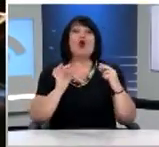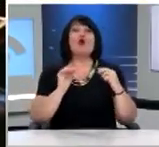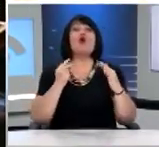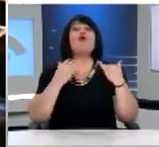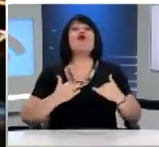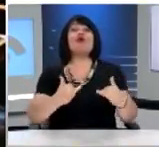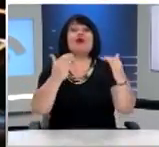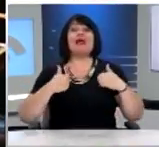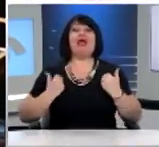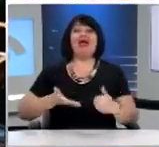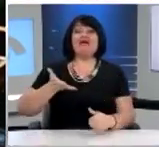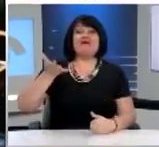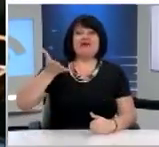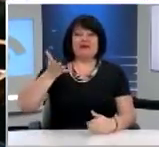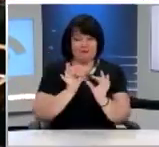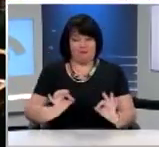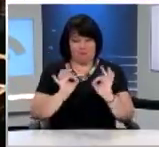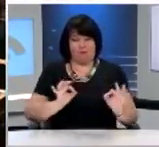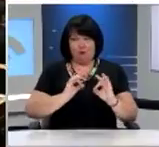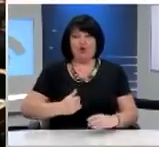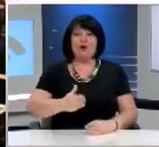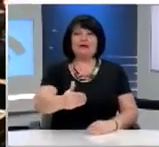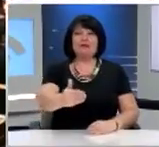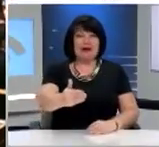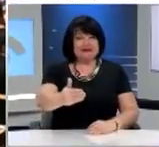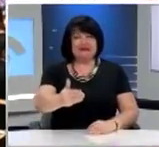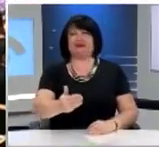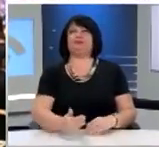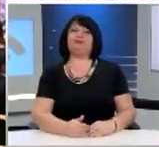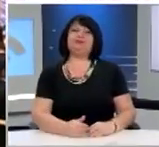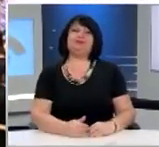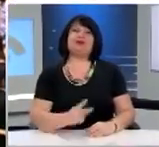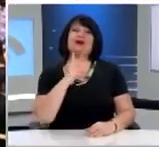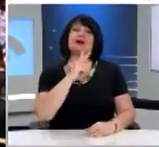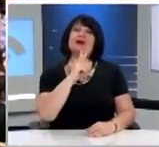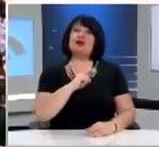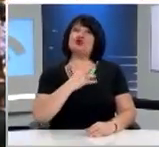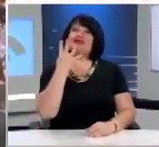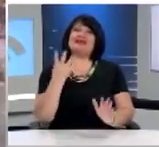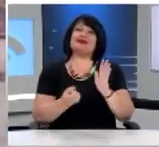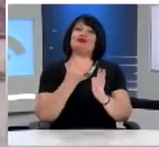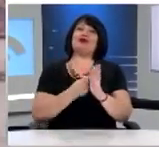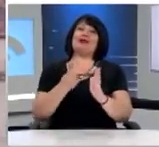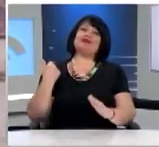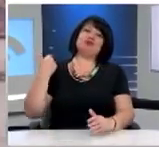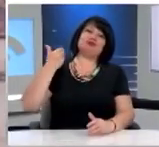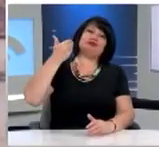Εφήβων προετοιμάζει Μέσα από αυτή την 24η διαδικασία